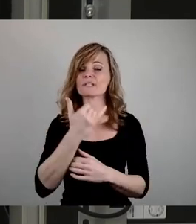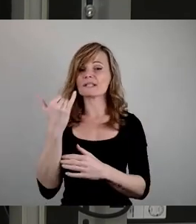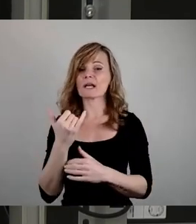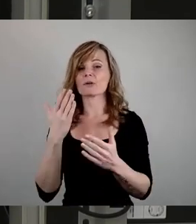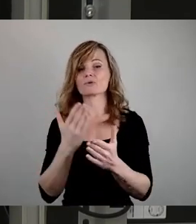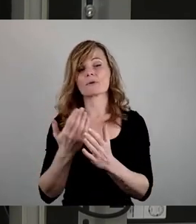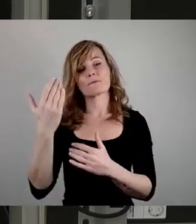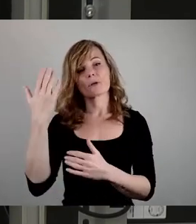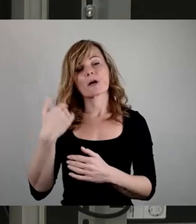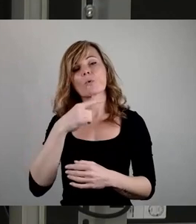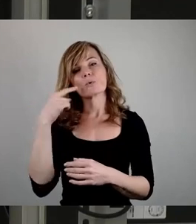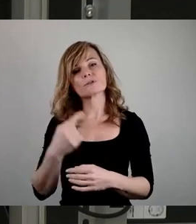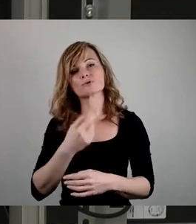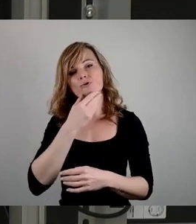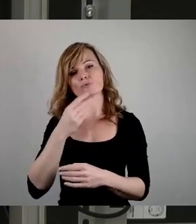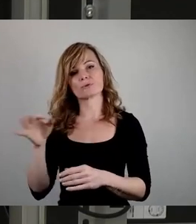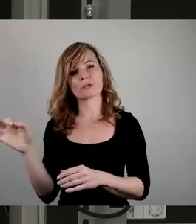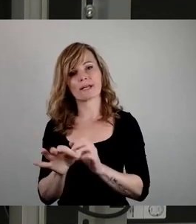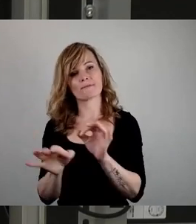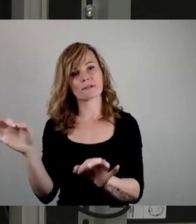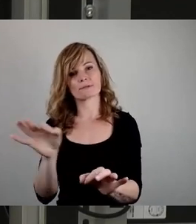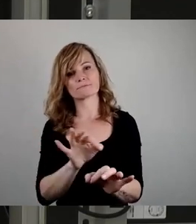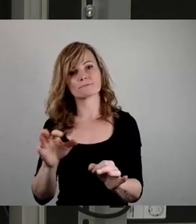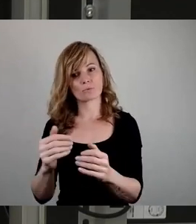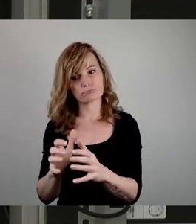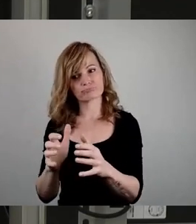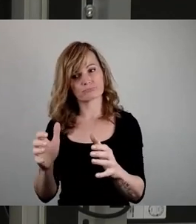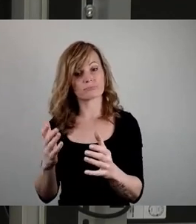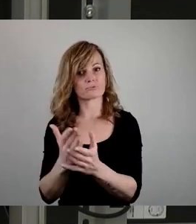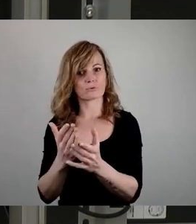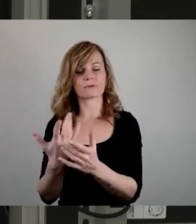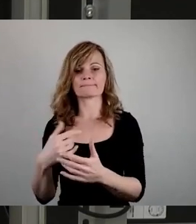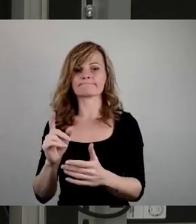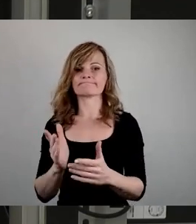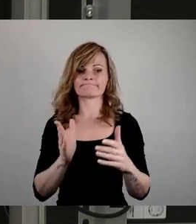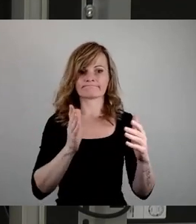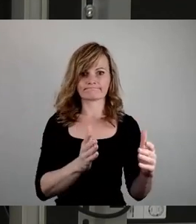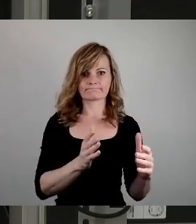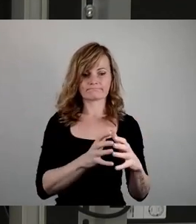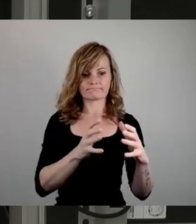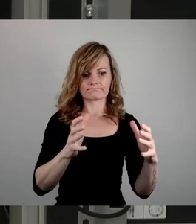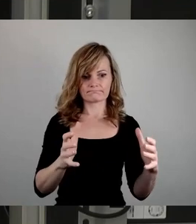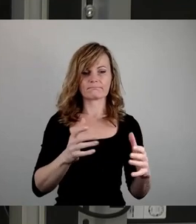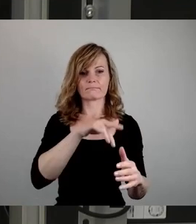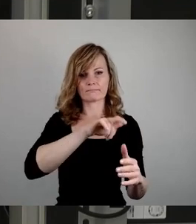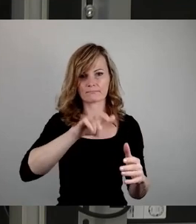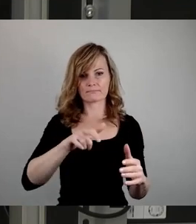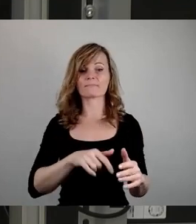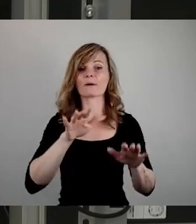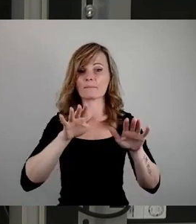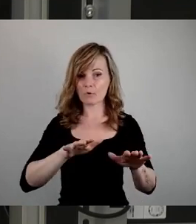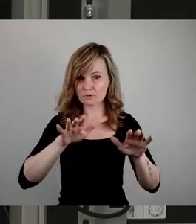vornehmlich russische Juden Aufwuchs erfahren haben. Demgegenüber steht eine immer größer werdende Anzahl Muslime, die in ihrer